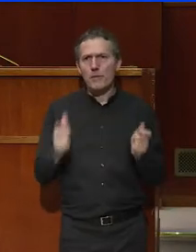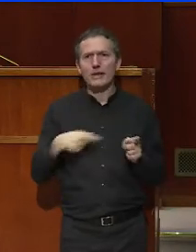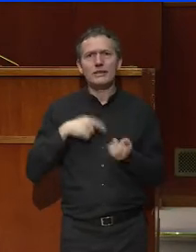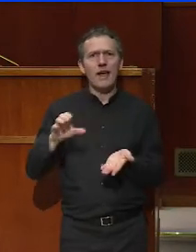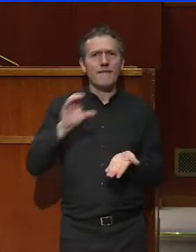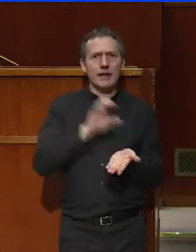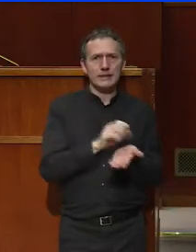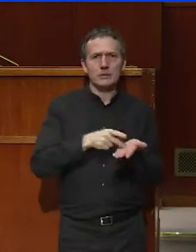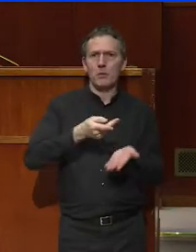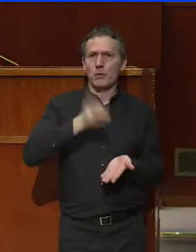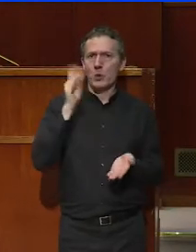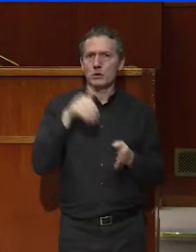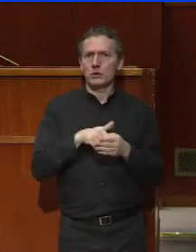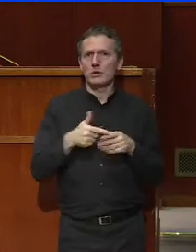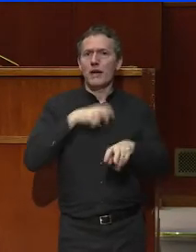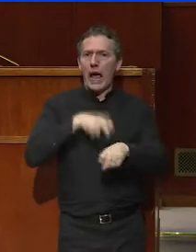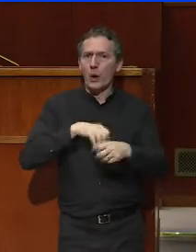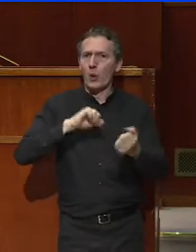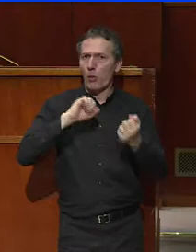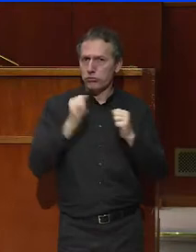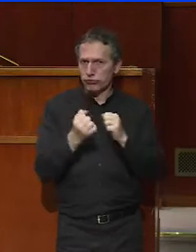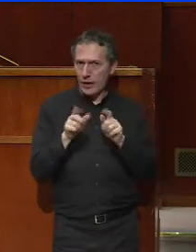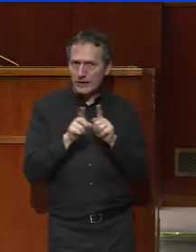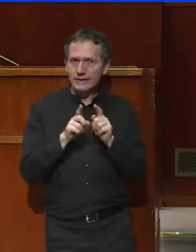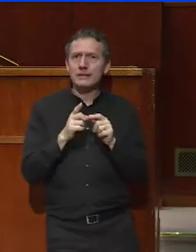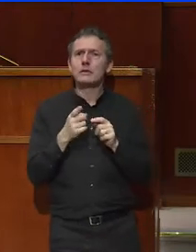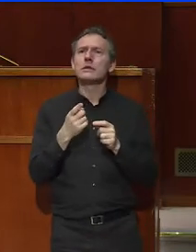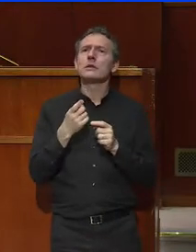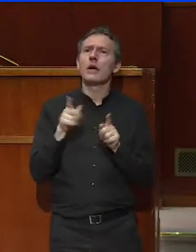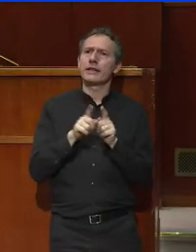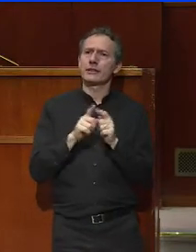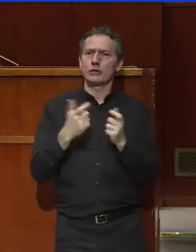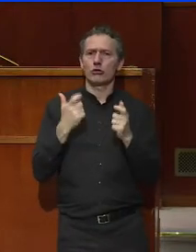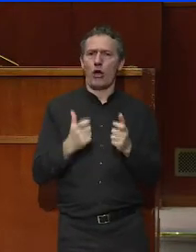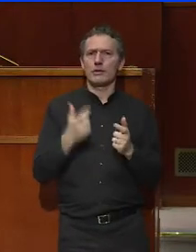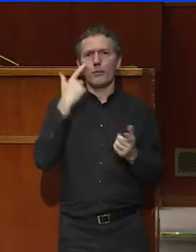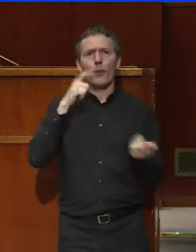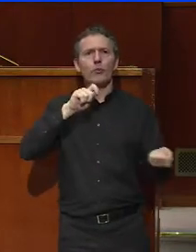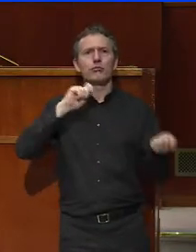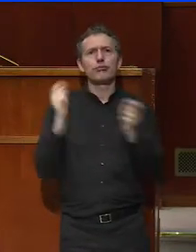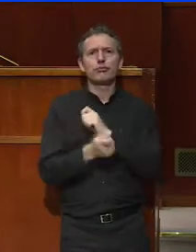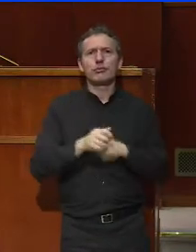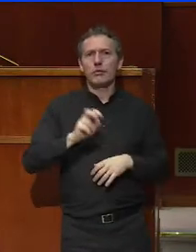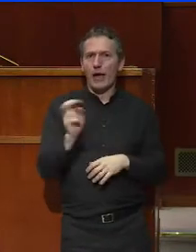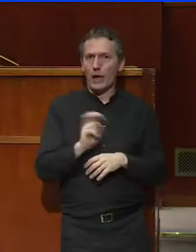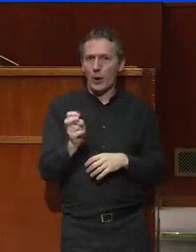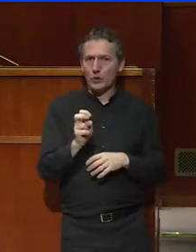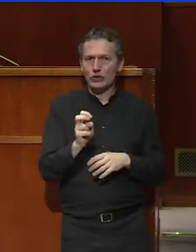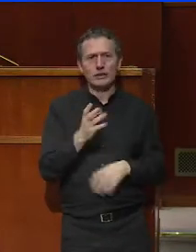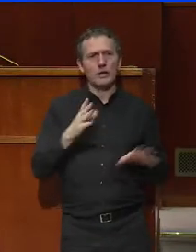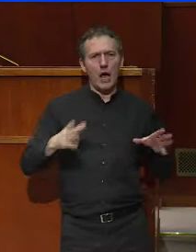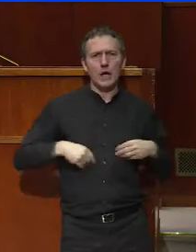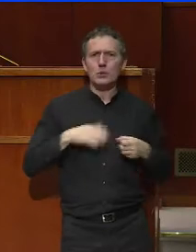qu'elle restaure la puissance de son agriculture, qu'elle saisisse la chance de la transition écologique, qu'elle assume